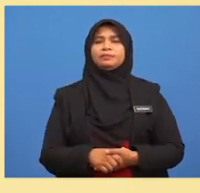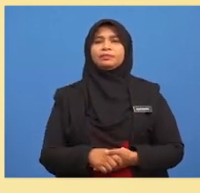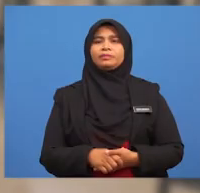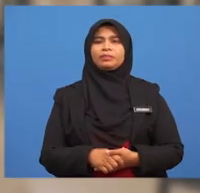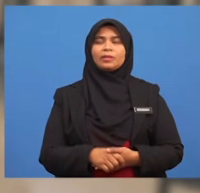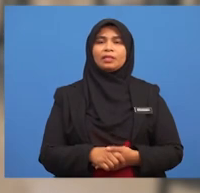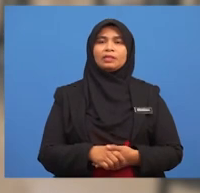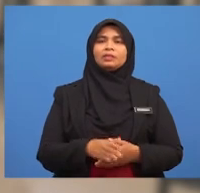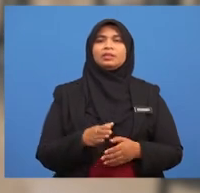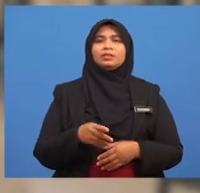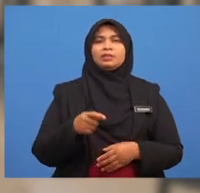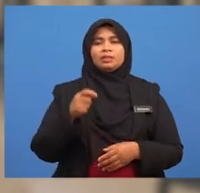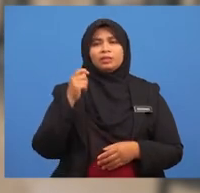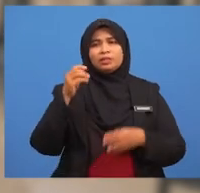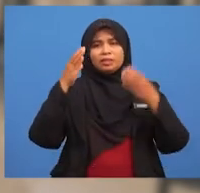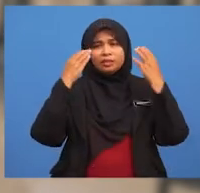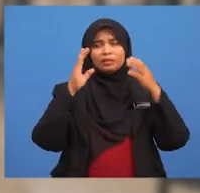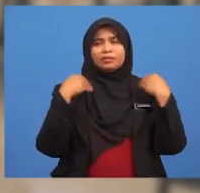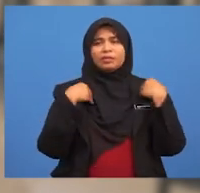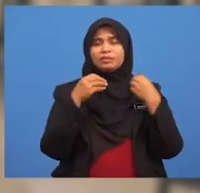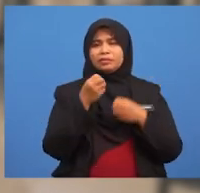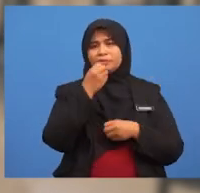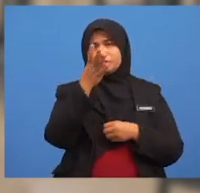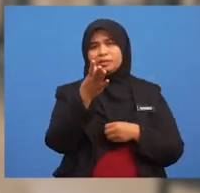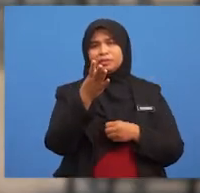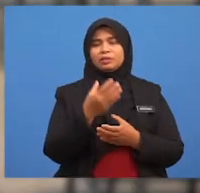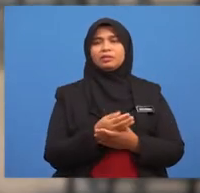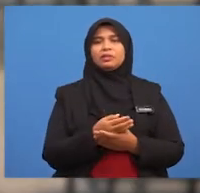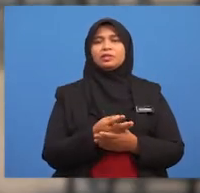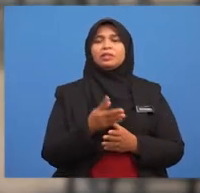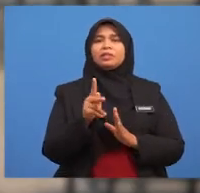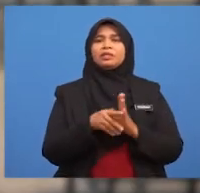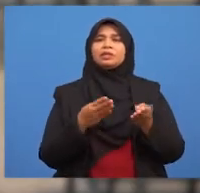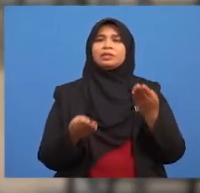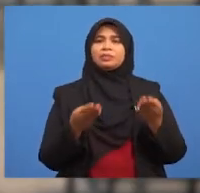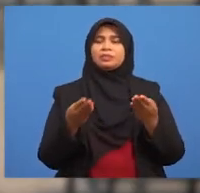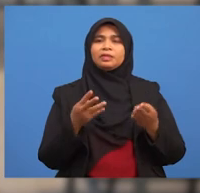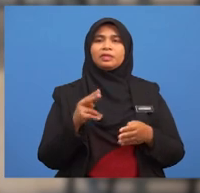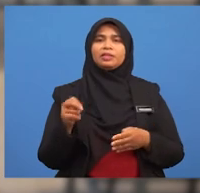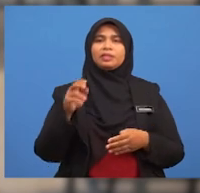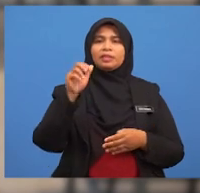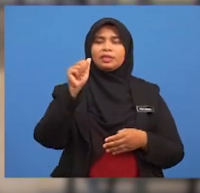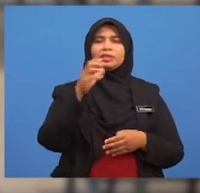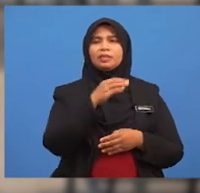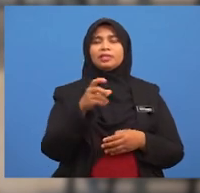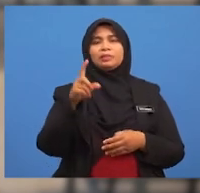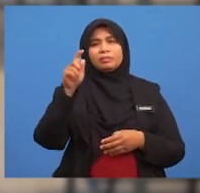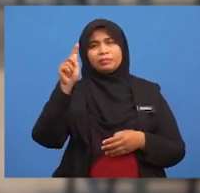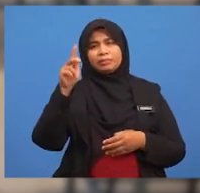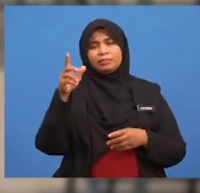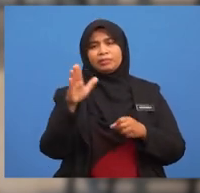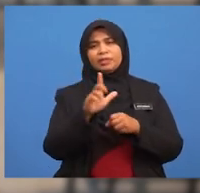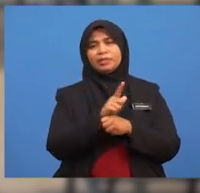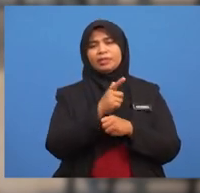Sebentar tadi, cikgu Adam menyatakan bahawa Kebarangkalian A dan pelengkap A